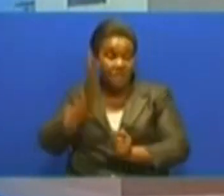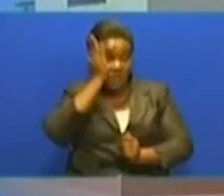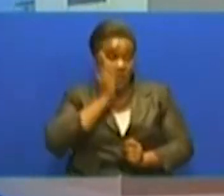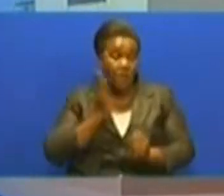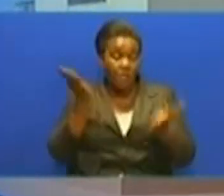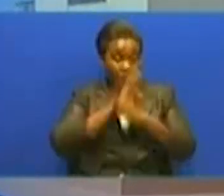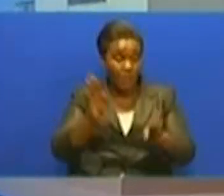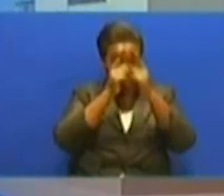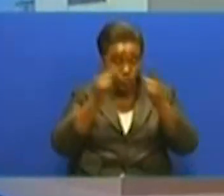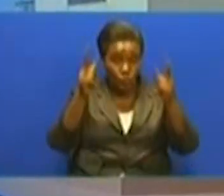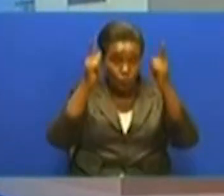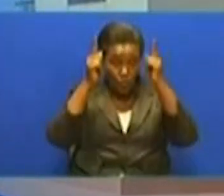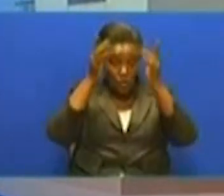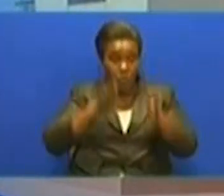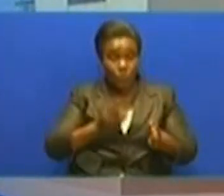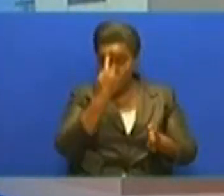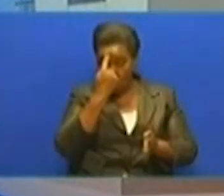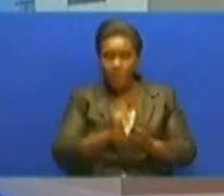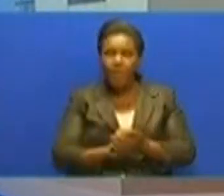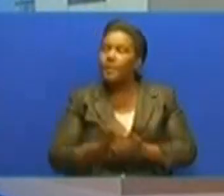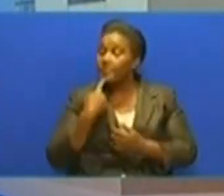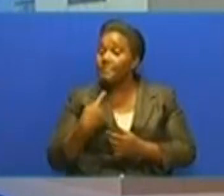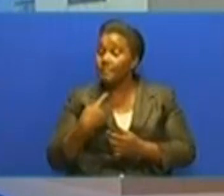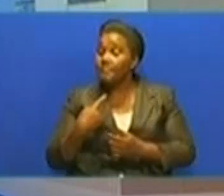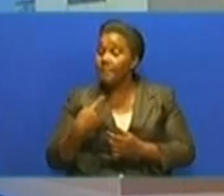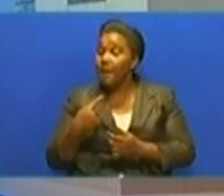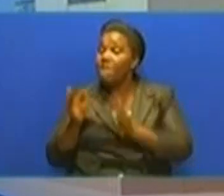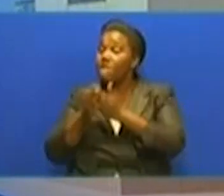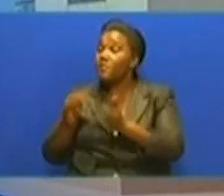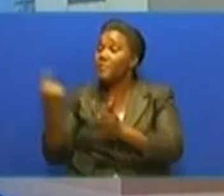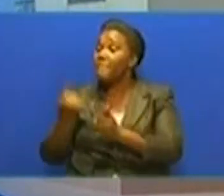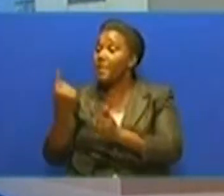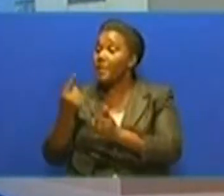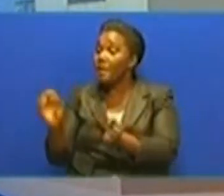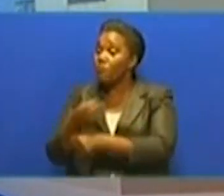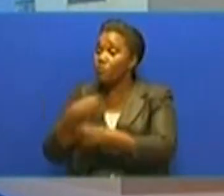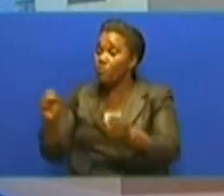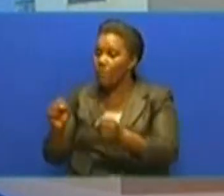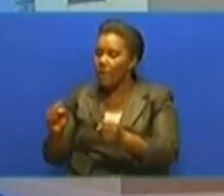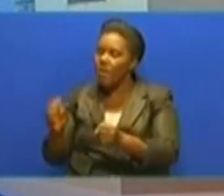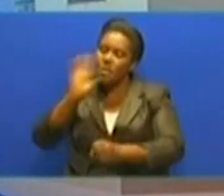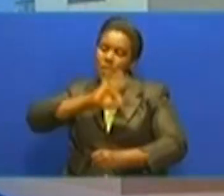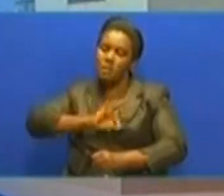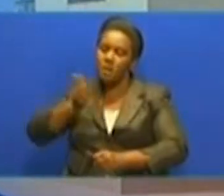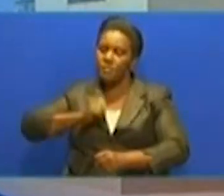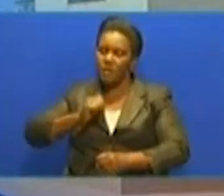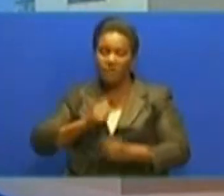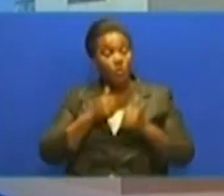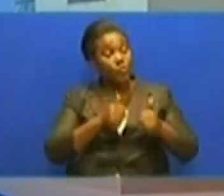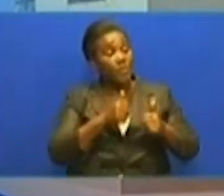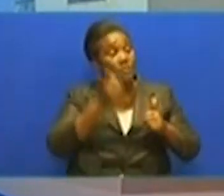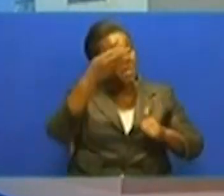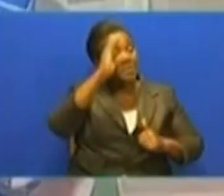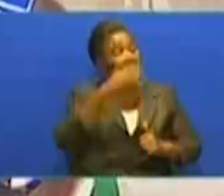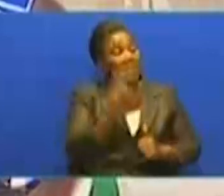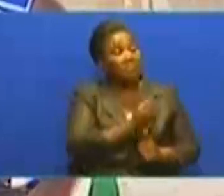somo karika chuki kucha dodoma yudo Wamesema na fasi peke ya kujikomboa Na tatizo la ajira ni kujiajiri badala